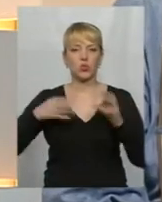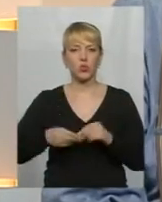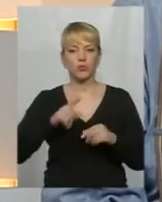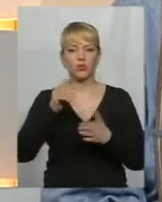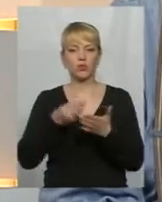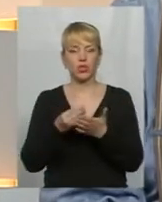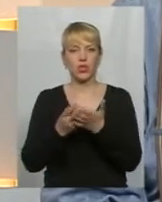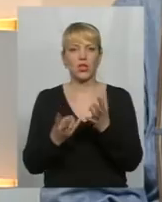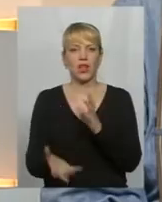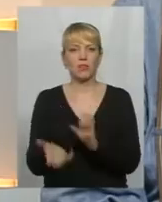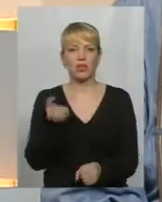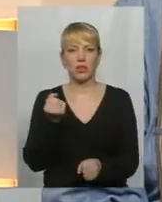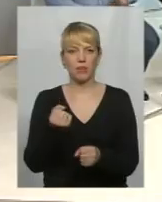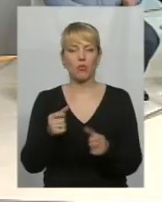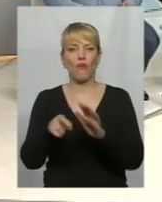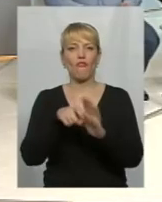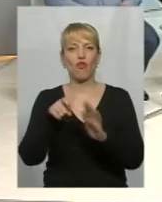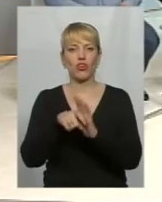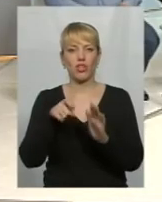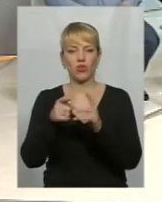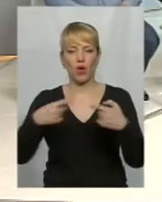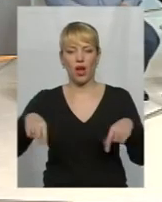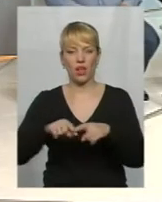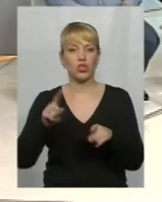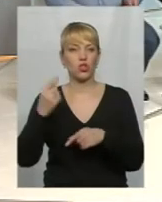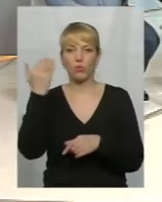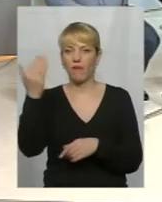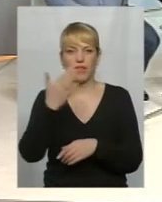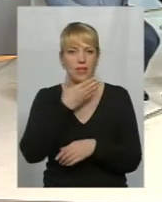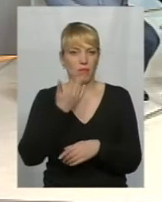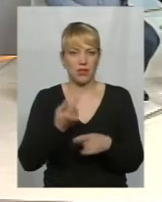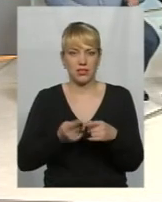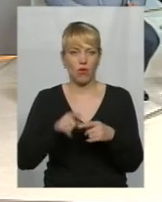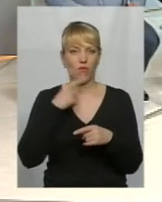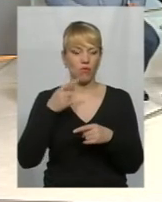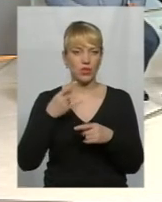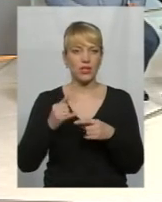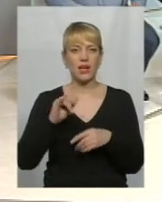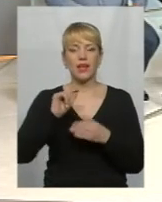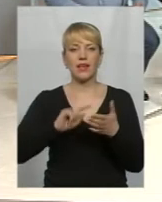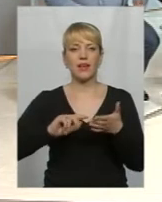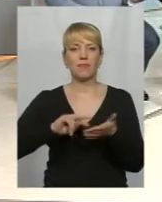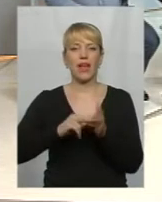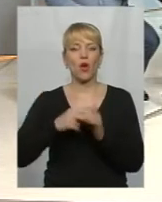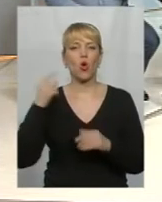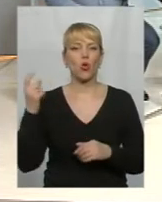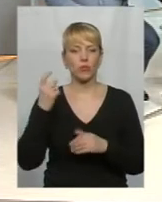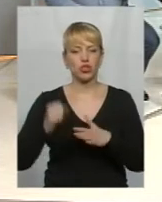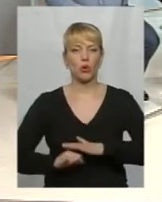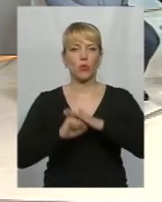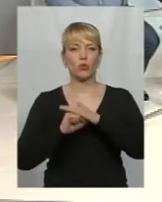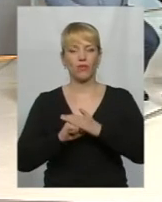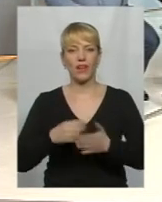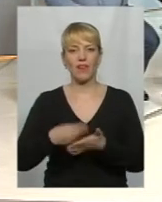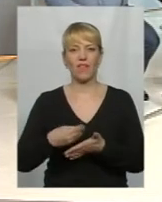вугільної галузі туди виділяються. Чому він про це не говорить? Потім, де, дивіться, економічне вґрунтування вартості вугілля.